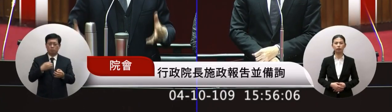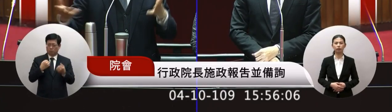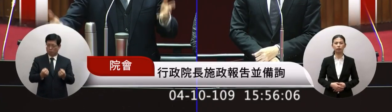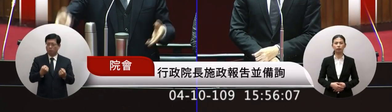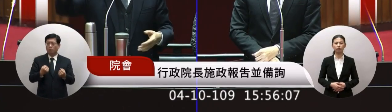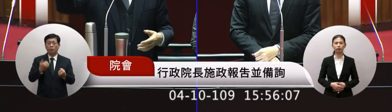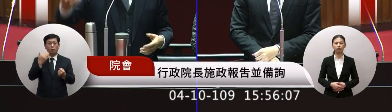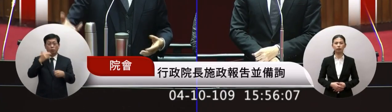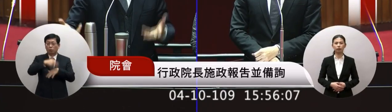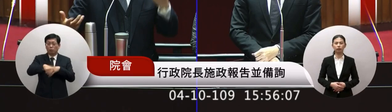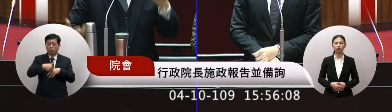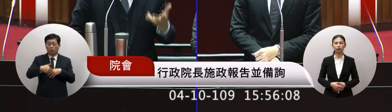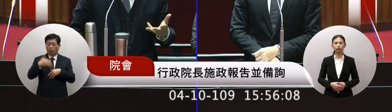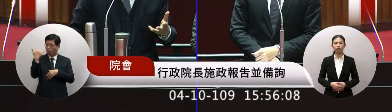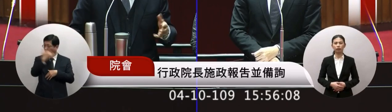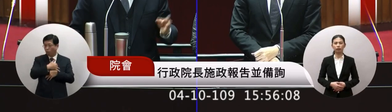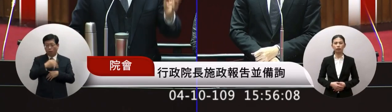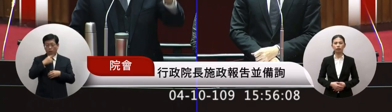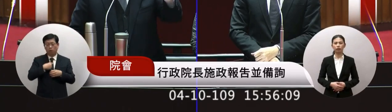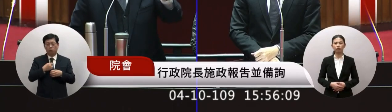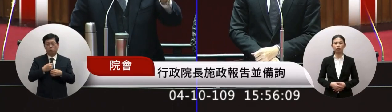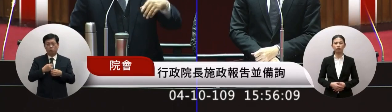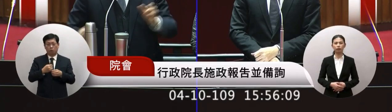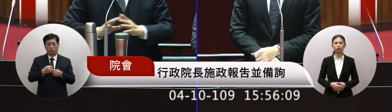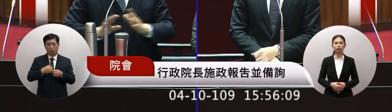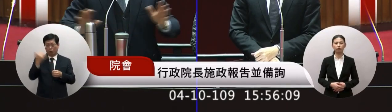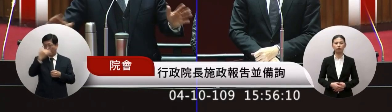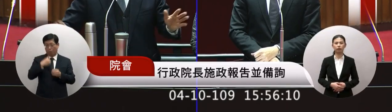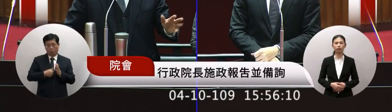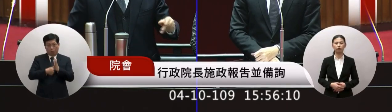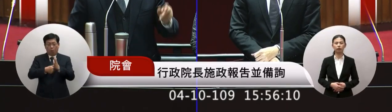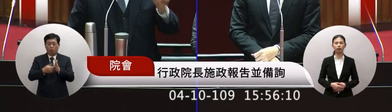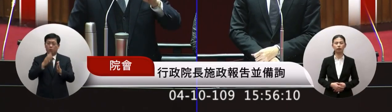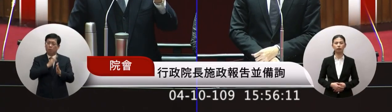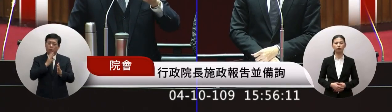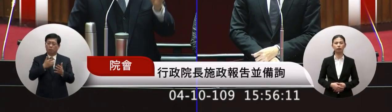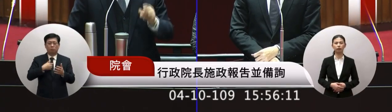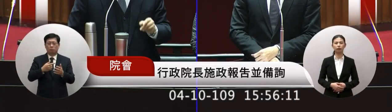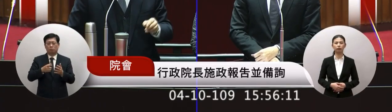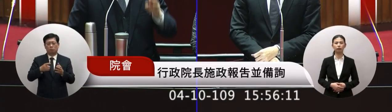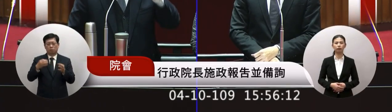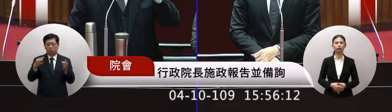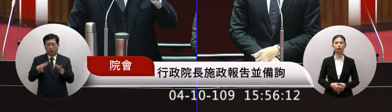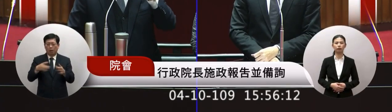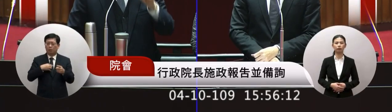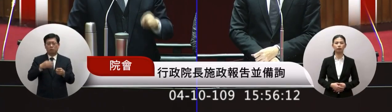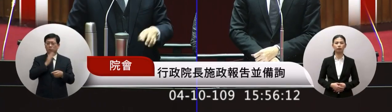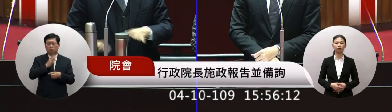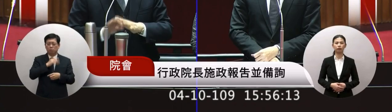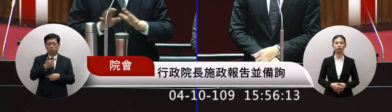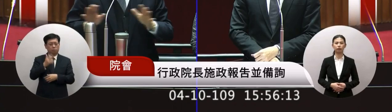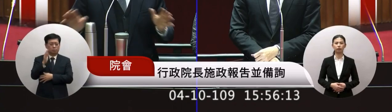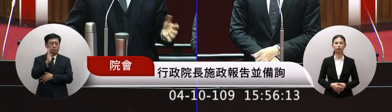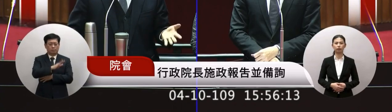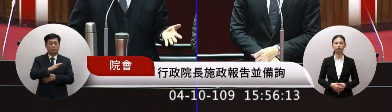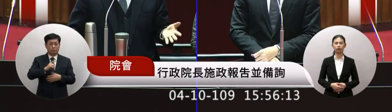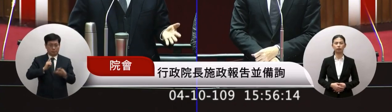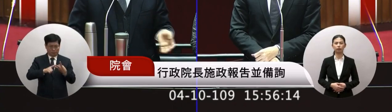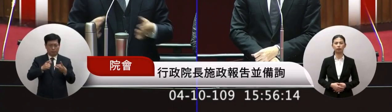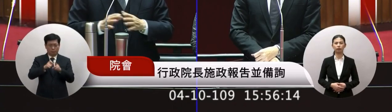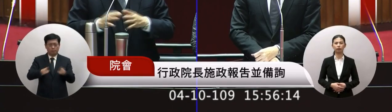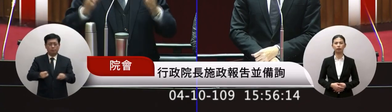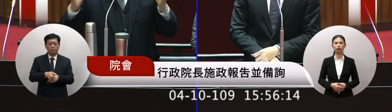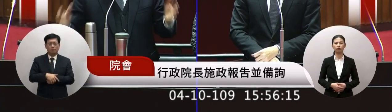設計一時的報應會這個不久等這不是政府第三就是要公平